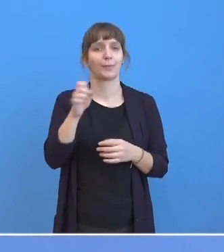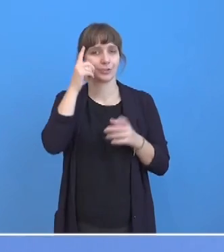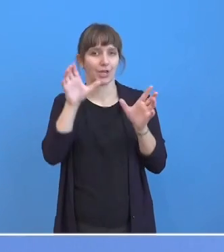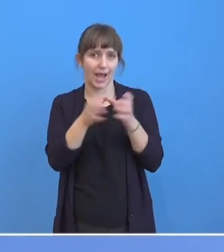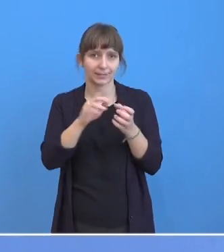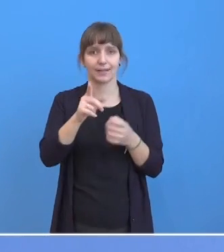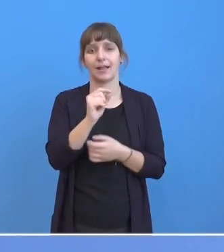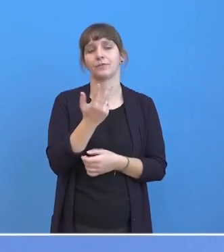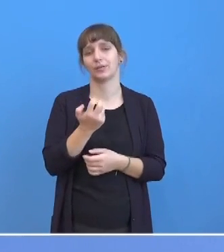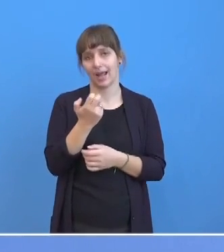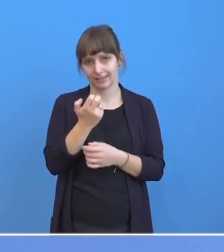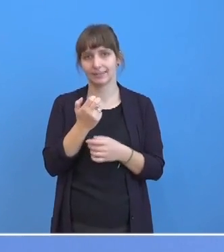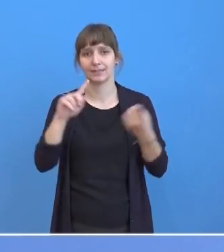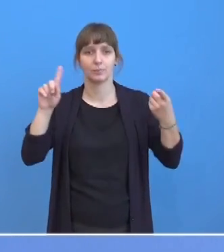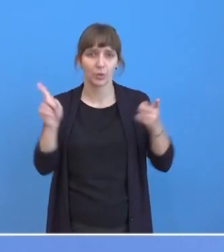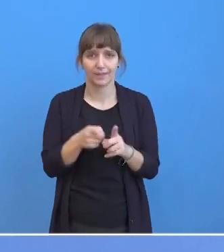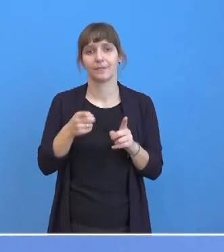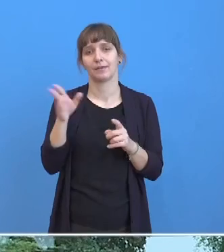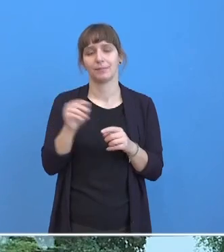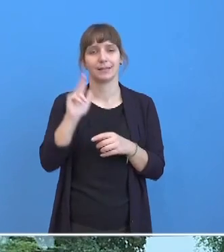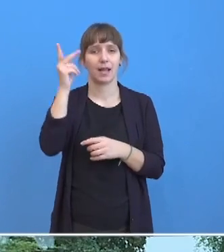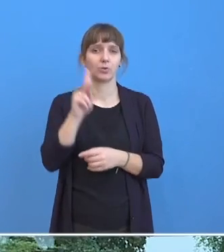Briefing mit Herrn Korsepius